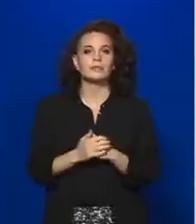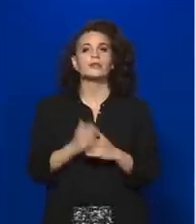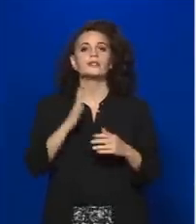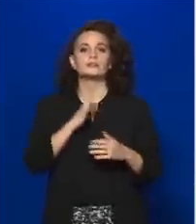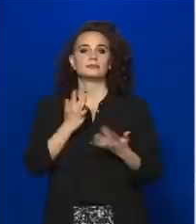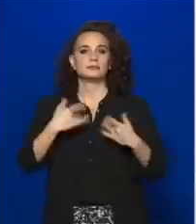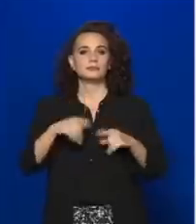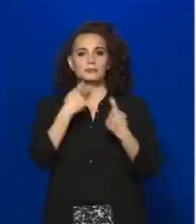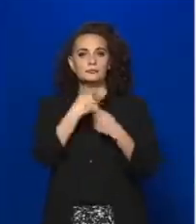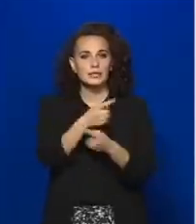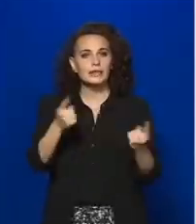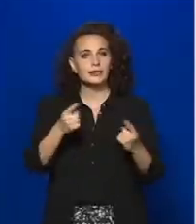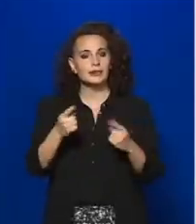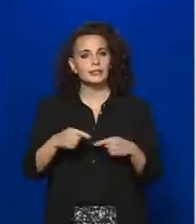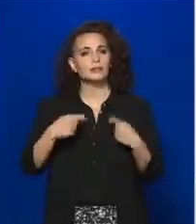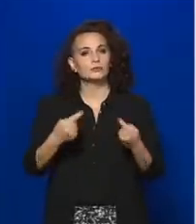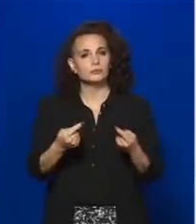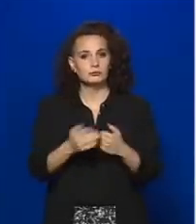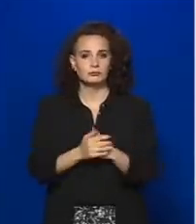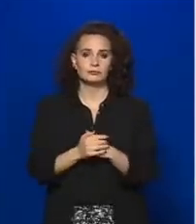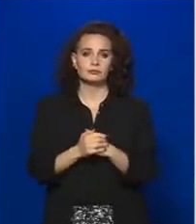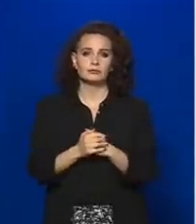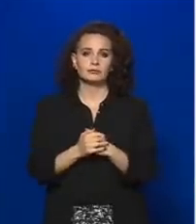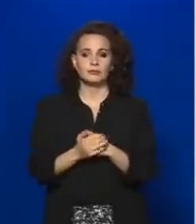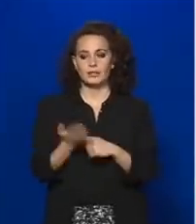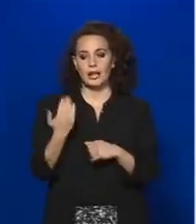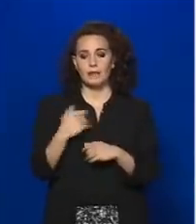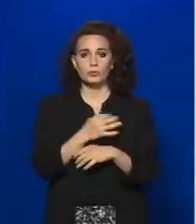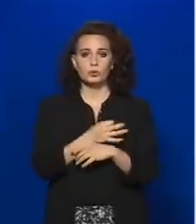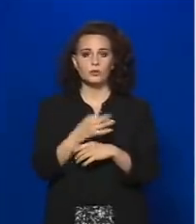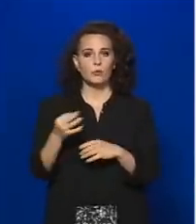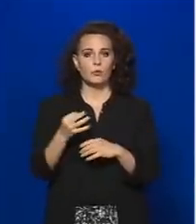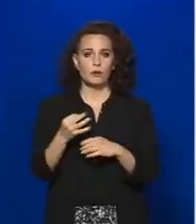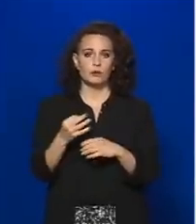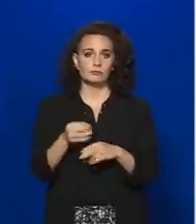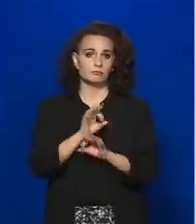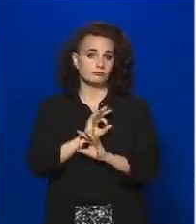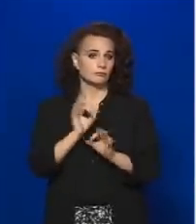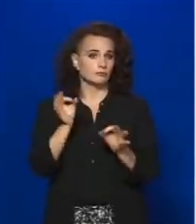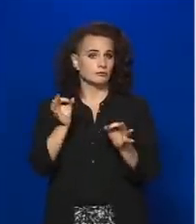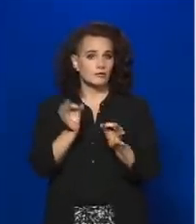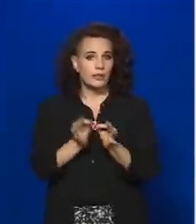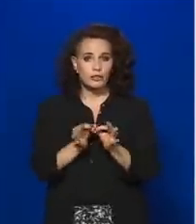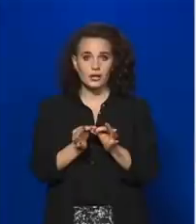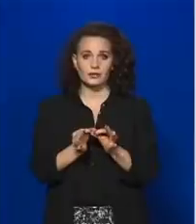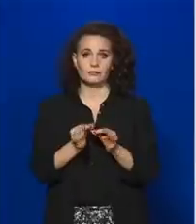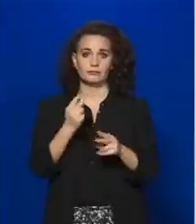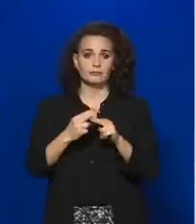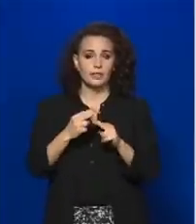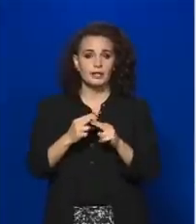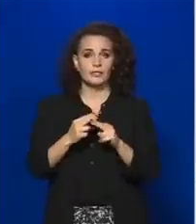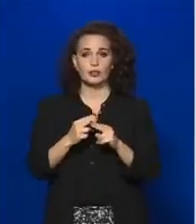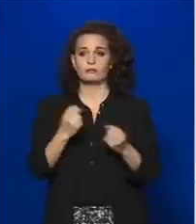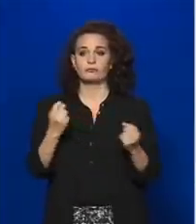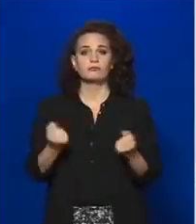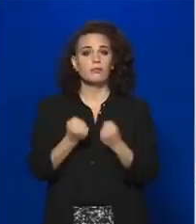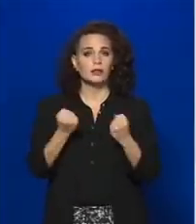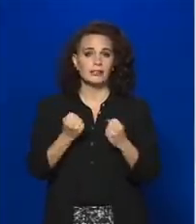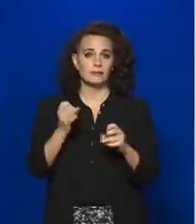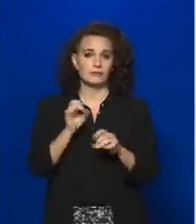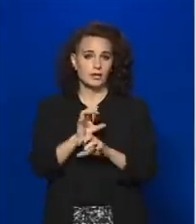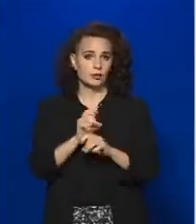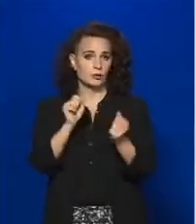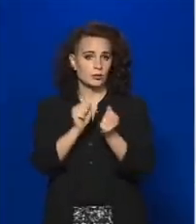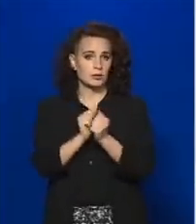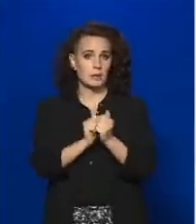hirdetésére sor került. Az elmúlt napokban csökken a halálesetek, a megbetegedések és az aktív fertőzöttek száma.